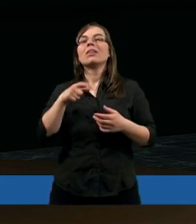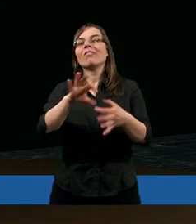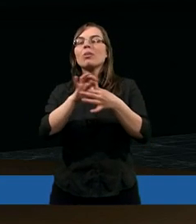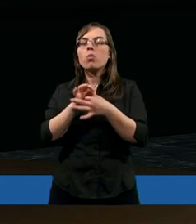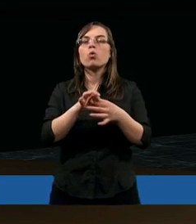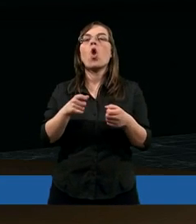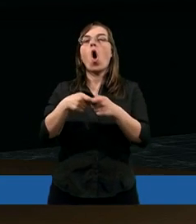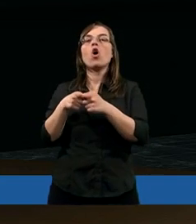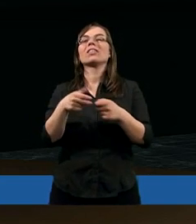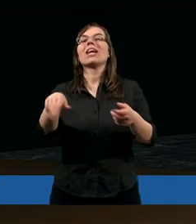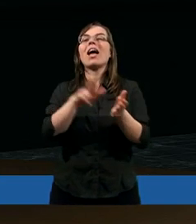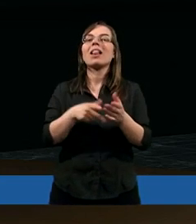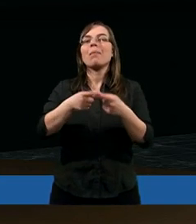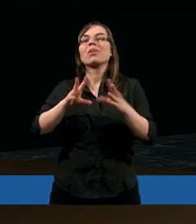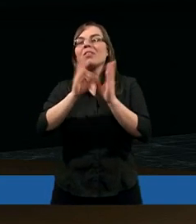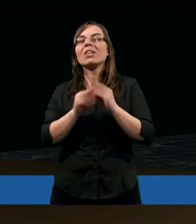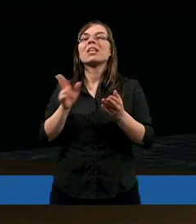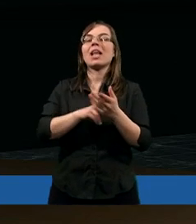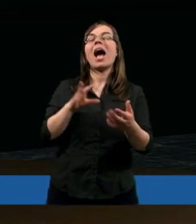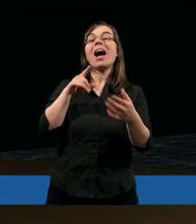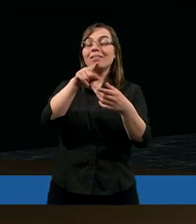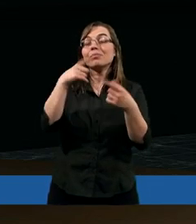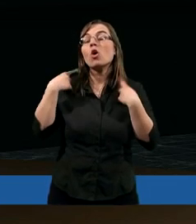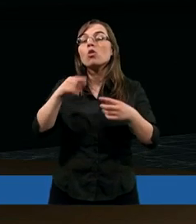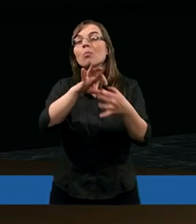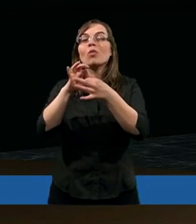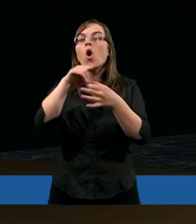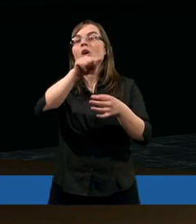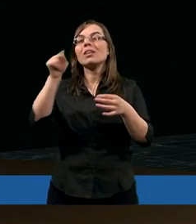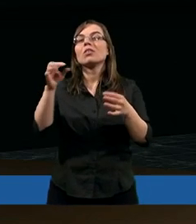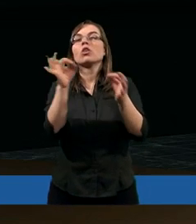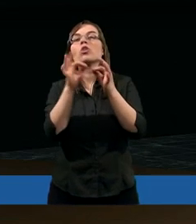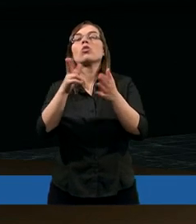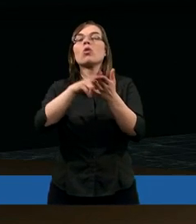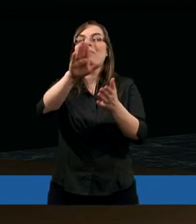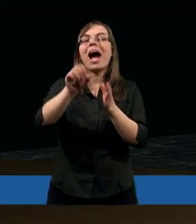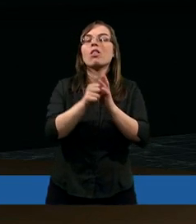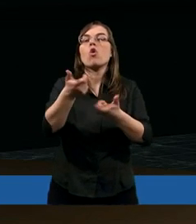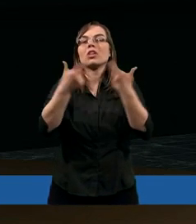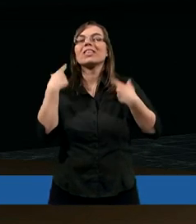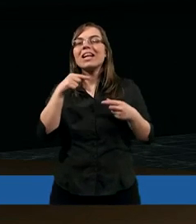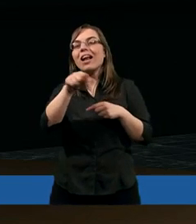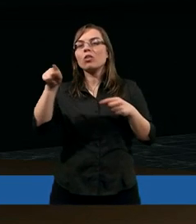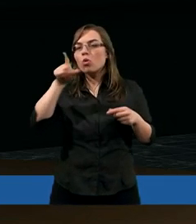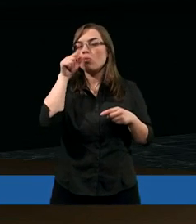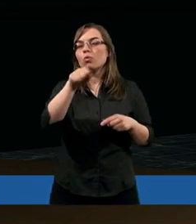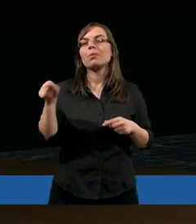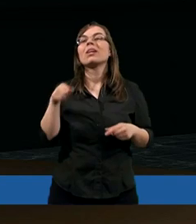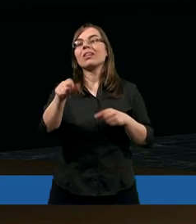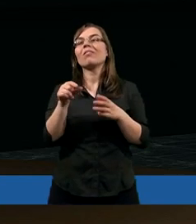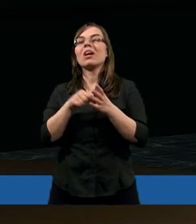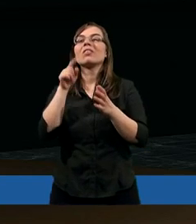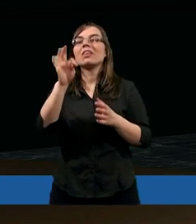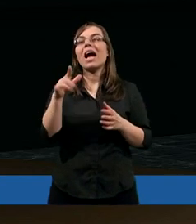wspólnocie i przede wszystkim na tej młodej osobie, która ma do czynienia z tym. A więc stracił